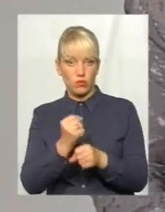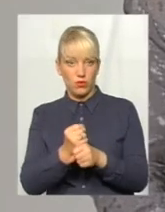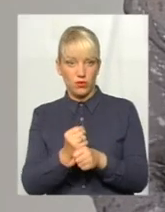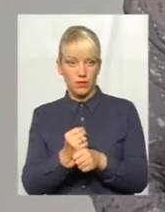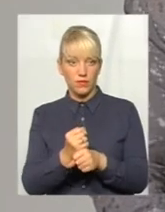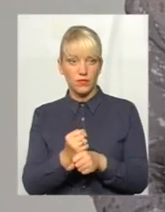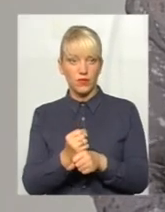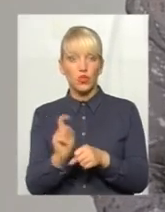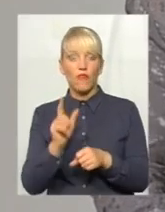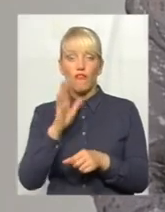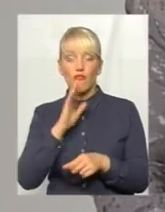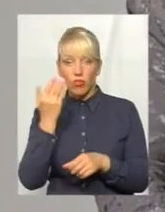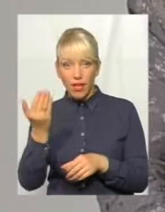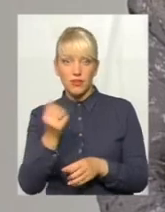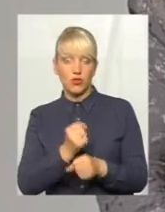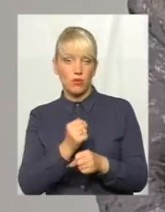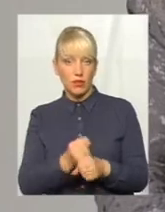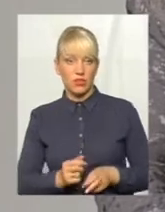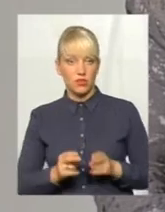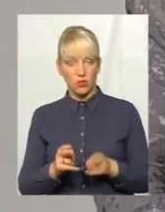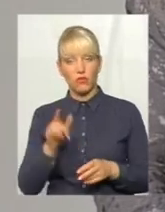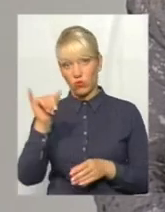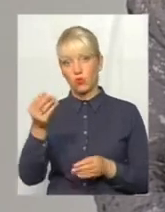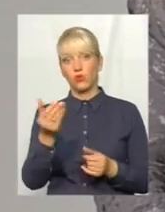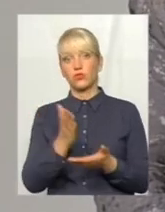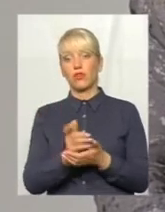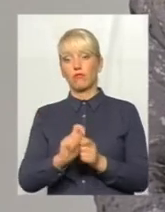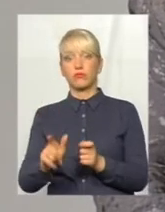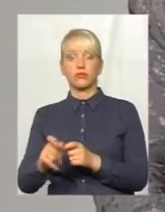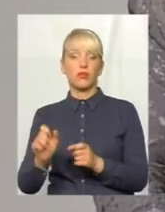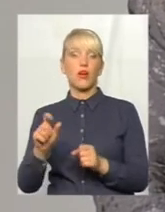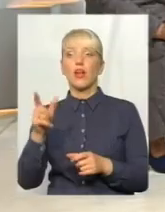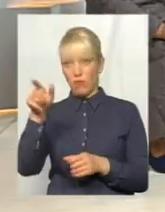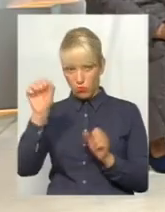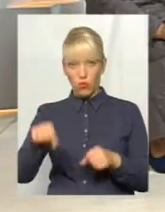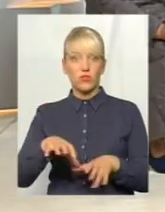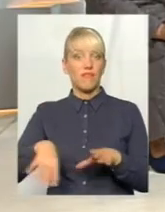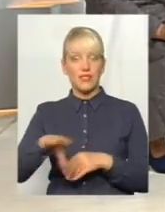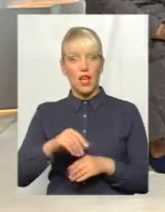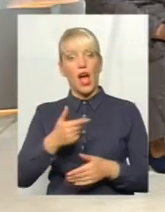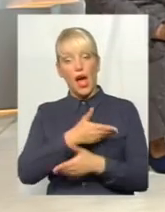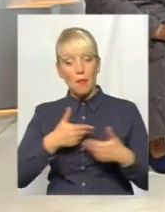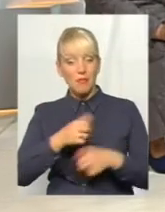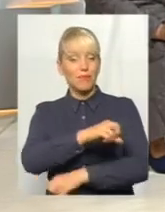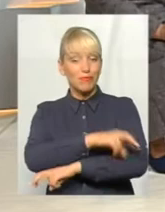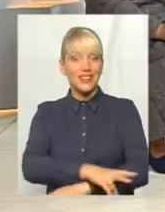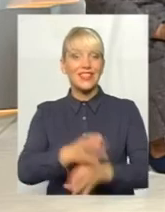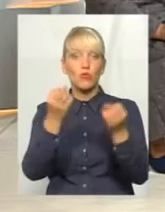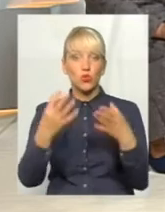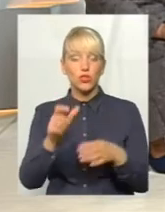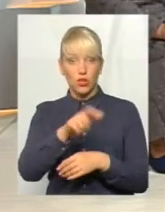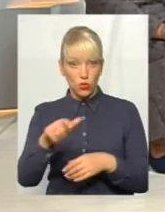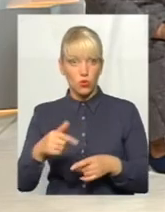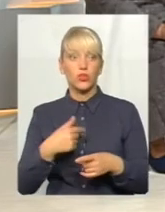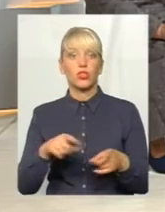зробила злочин, бо вона має гроші, їм може на все. А ми бідні, прості люди, які знали, що ми цього не зробили, ми